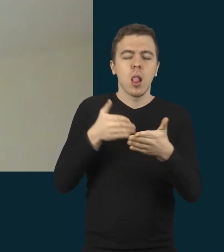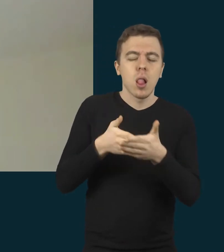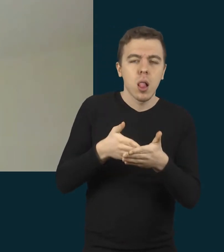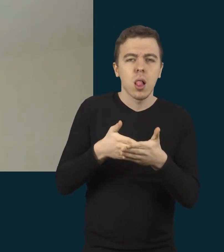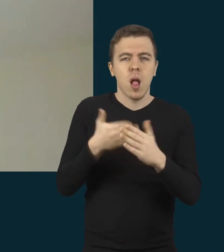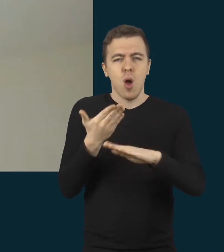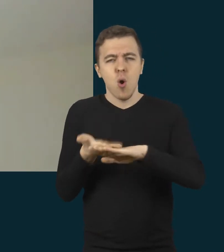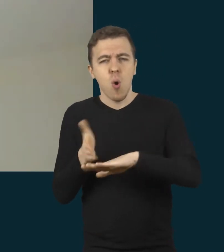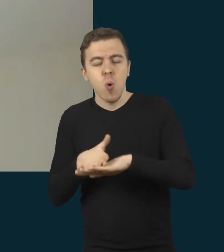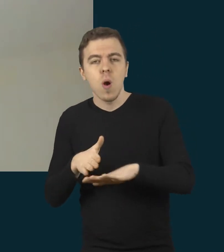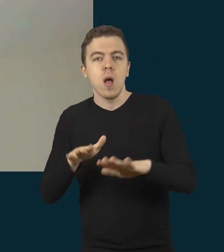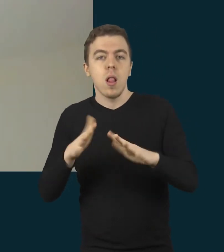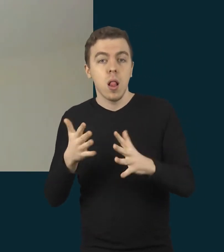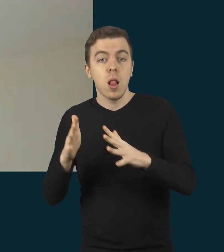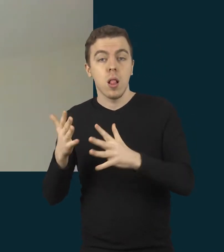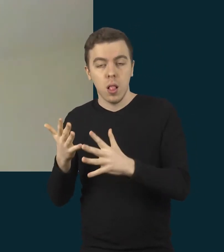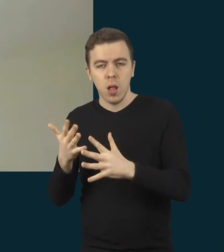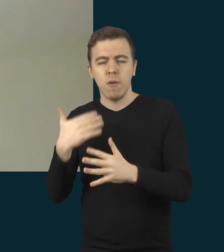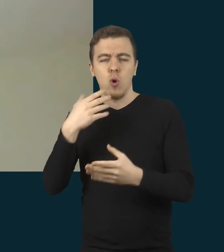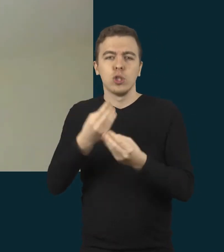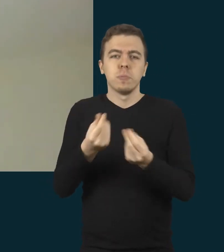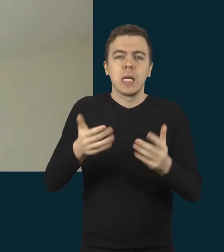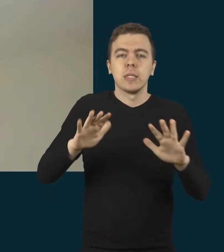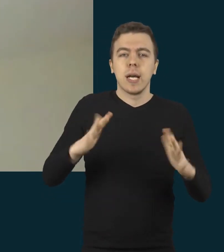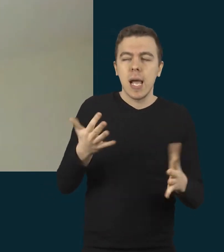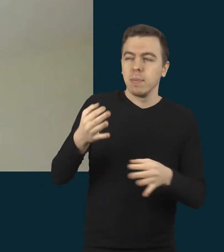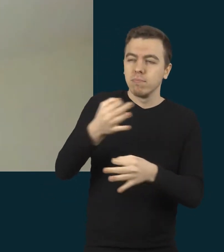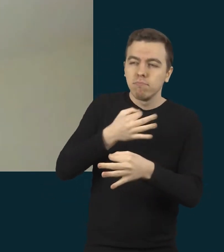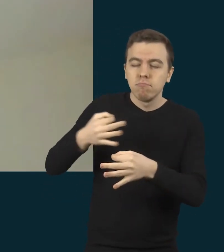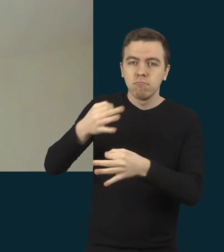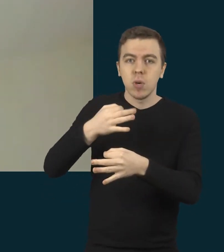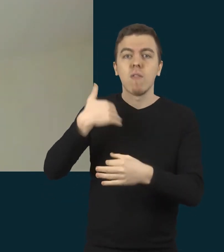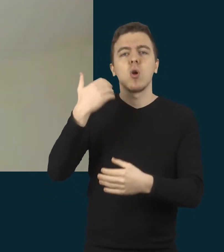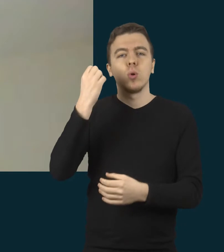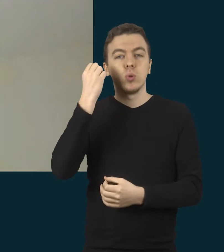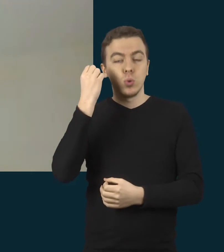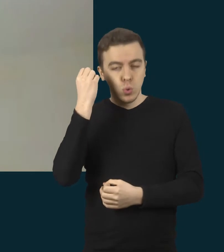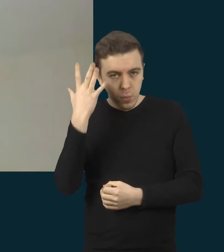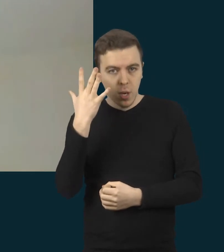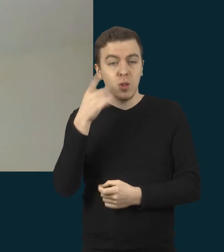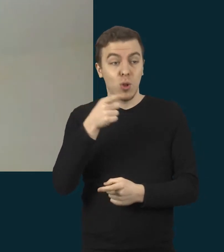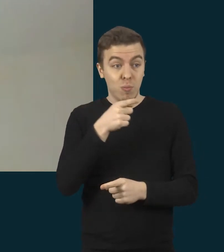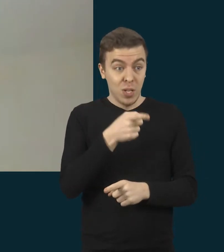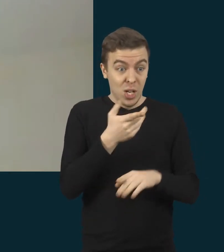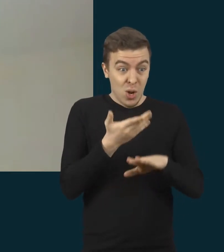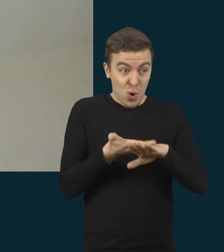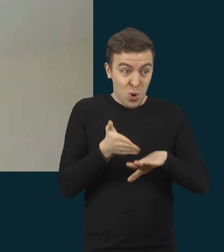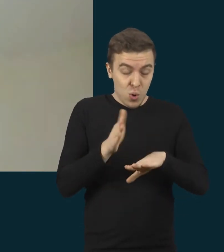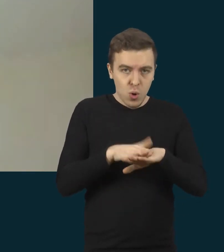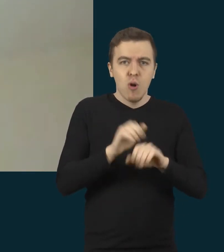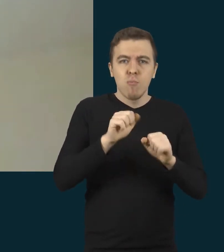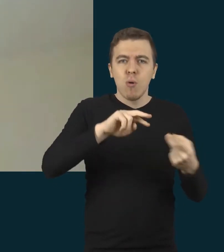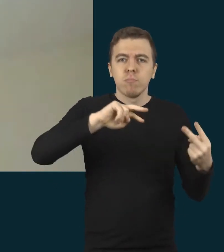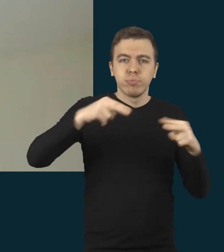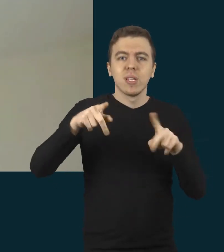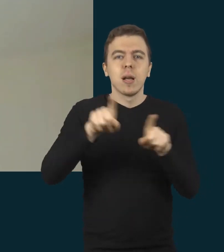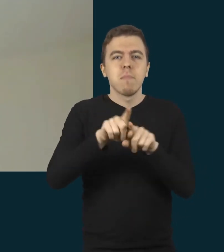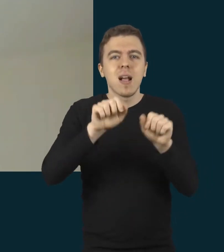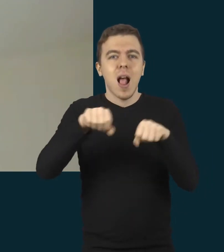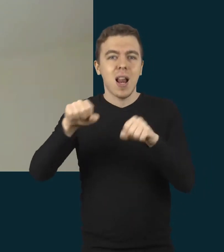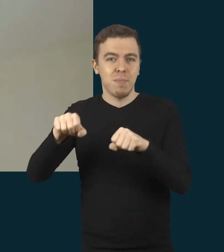išspręsti ir apeiti, visgi supratome, kad tie iššūkiai gali būti ir mūsų galimybės, kurias reikia išnaudoti.